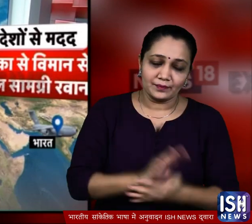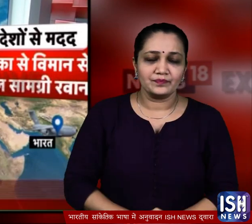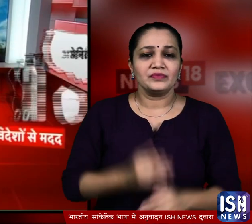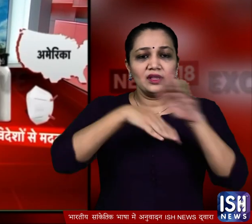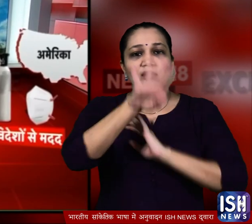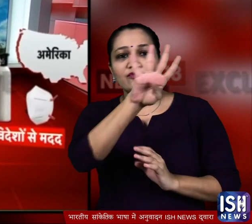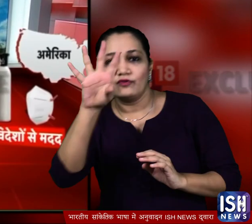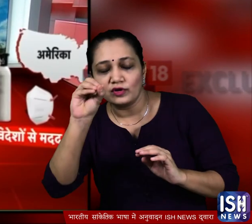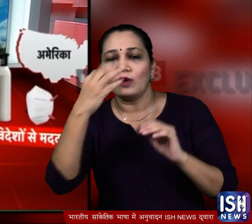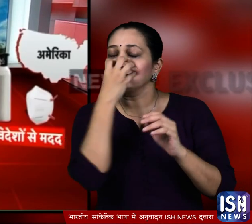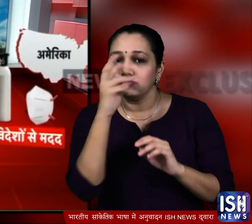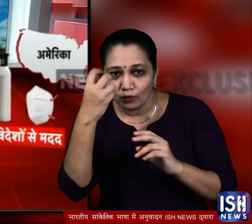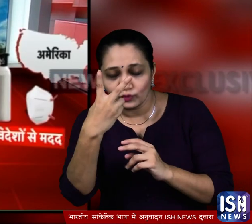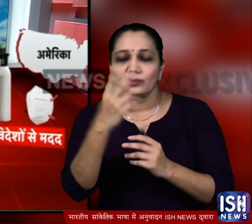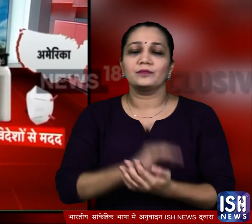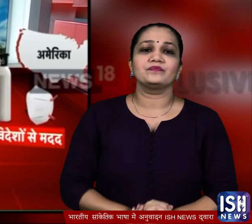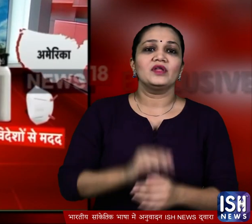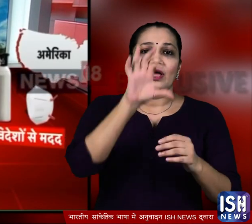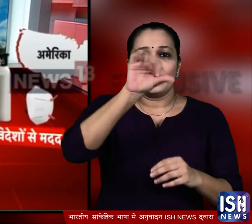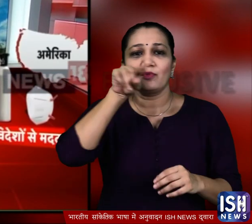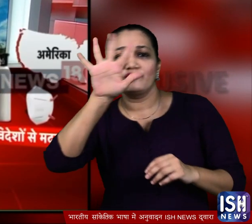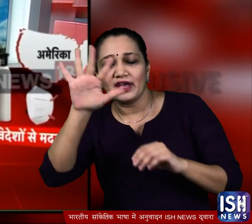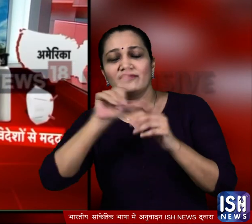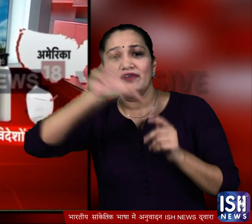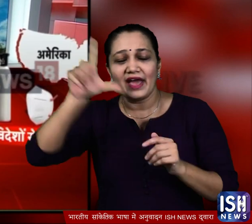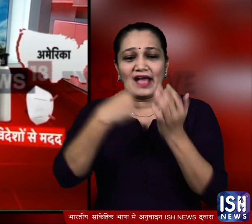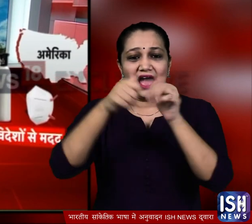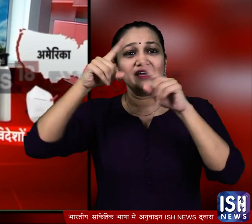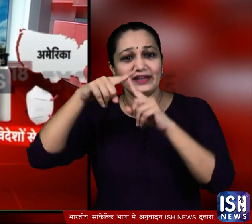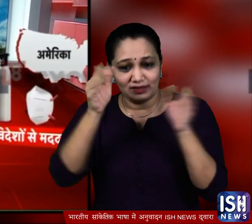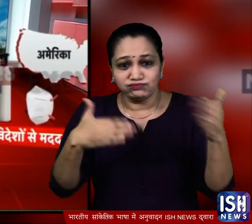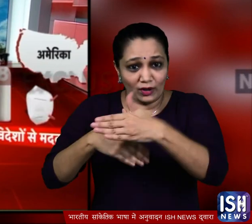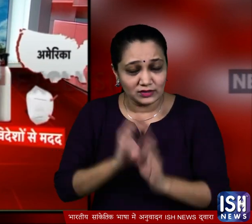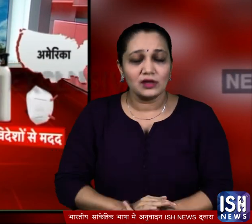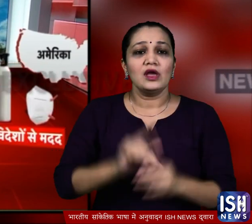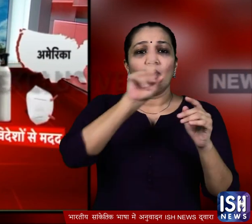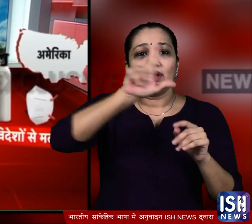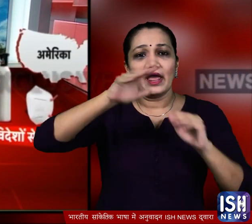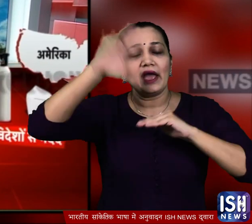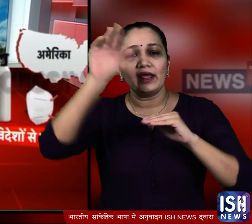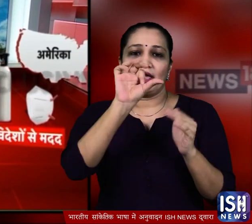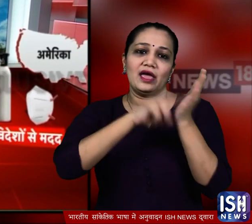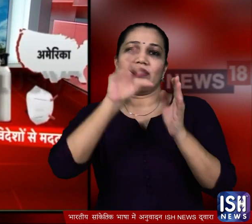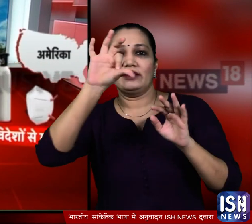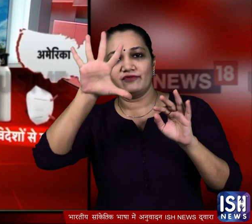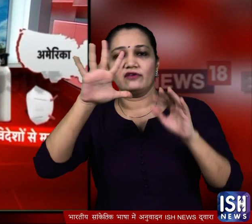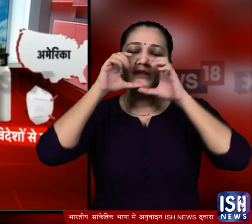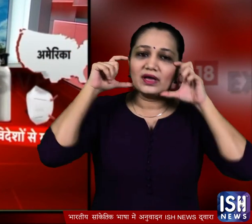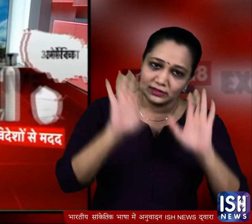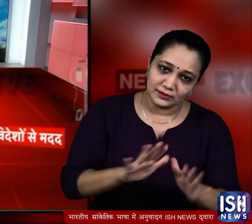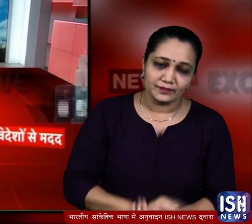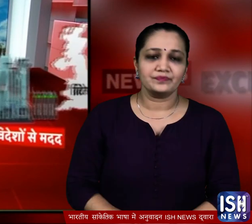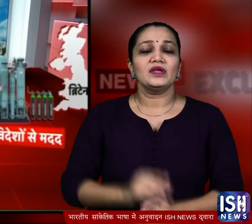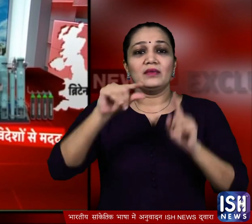कर दी है जिसमें 440 ऑक्सिजन सिलिंडर, 9.5 लाक से ज़्यादा रैपिट टेस्ट किट और 1.95 अमास्क शामिल